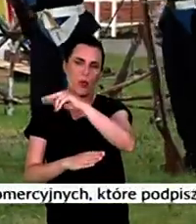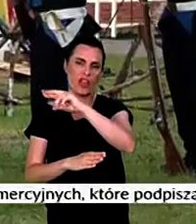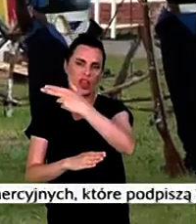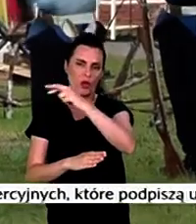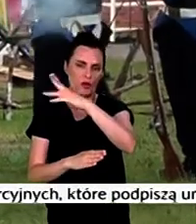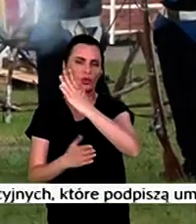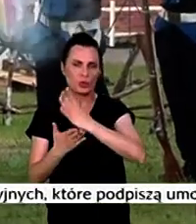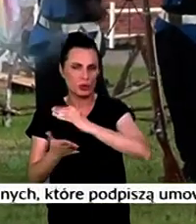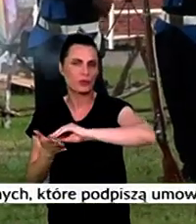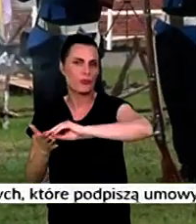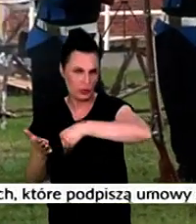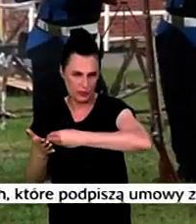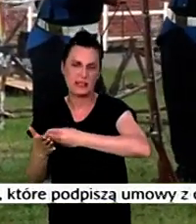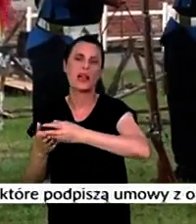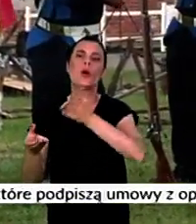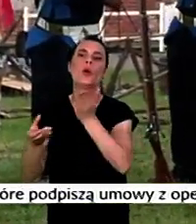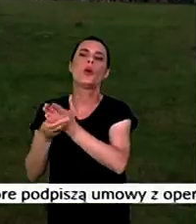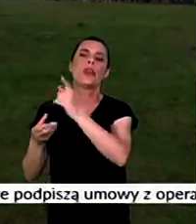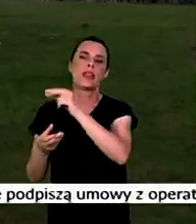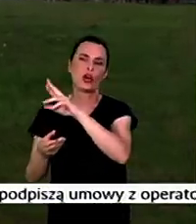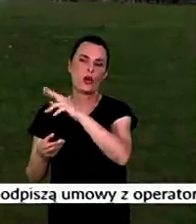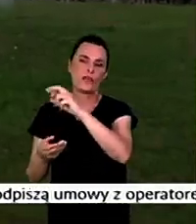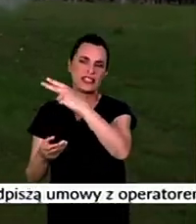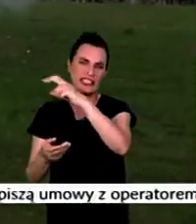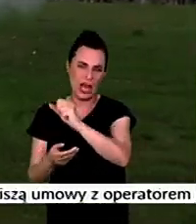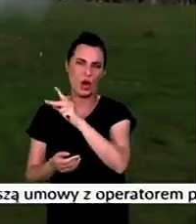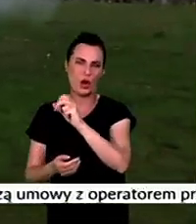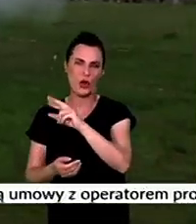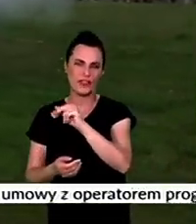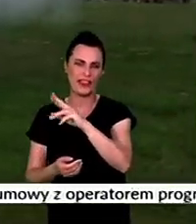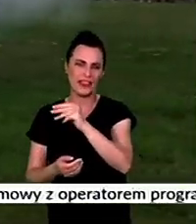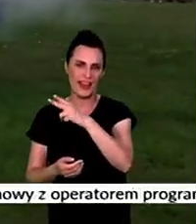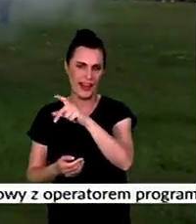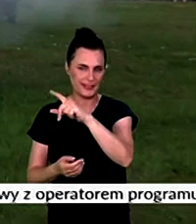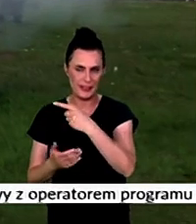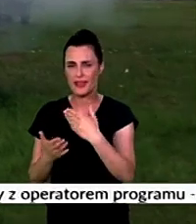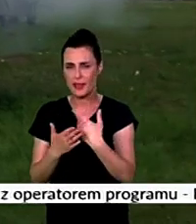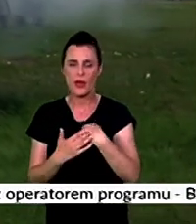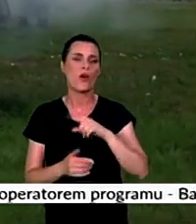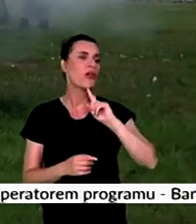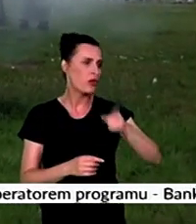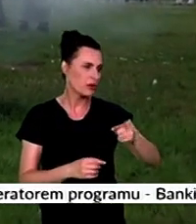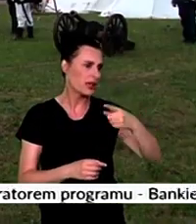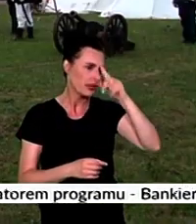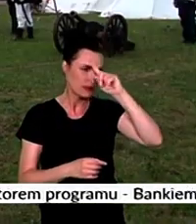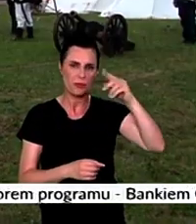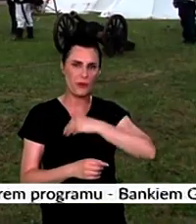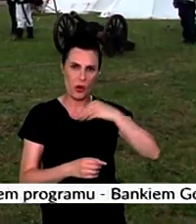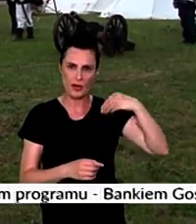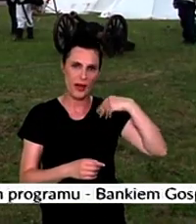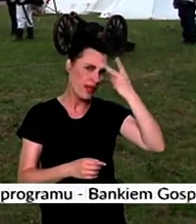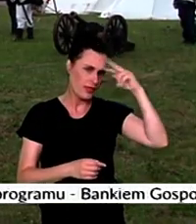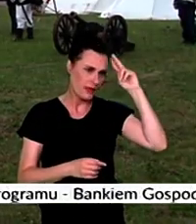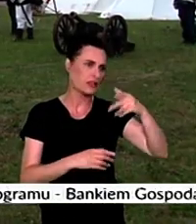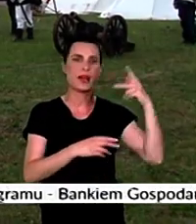podpisał akces do Konfederacji Targowickiej. Wydał tym samym rozkaz armii polsko-litewskiej, aby zaprzestała